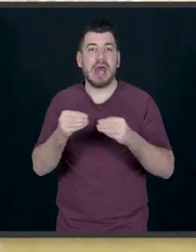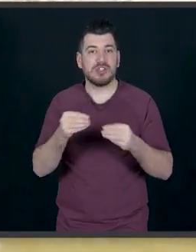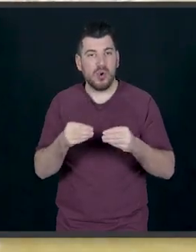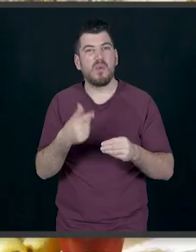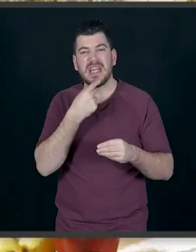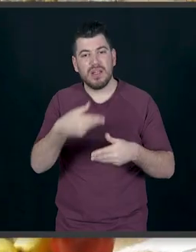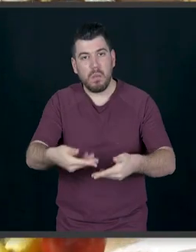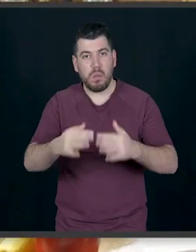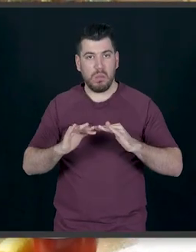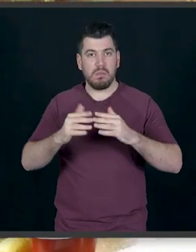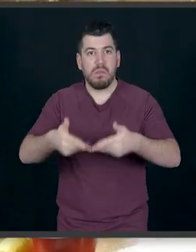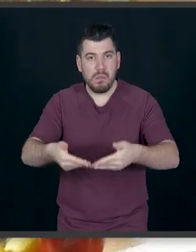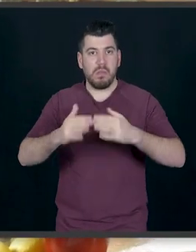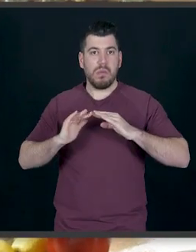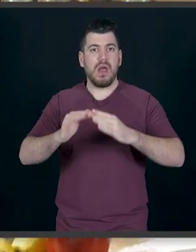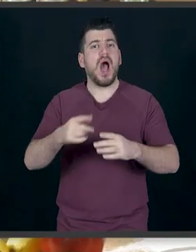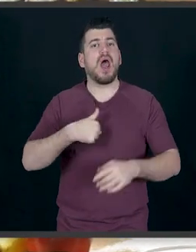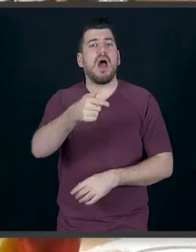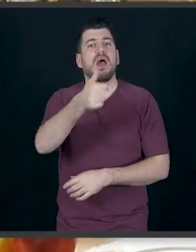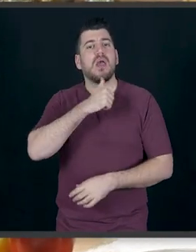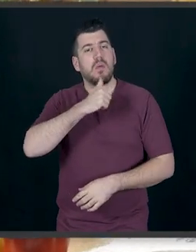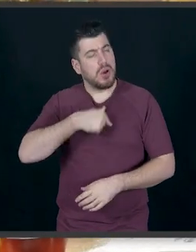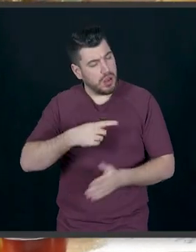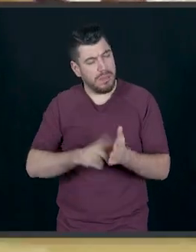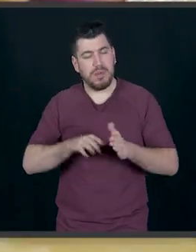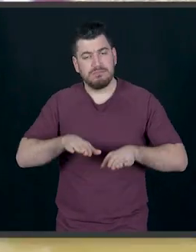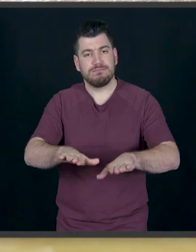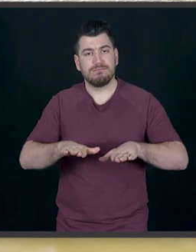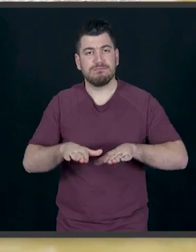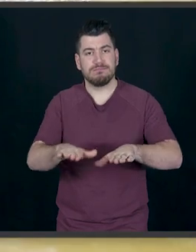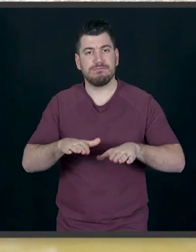αλλά δεν μας πειράζει, είμαστε υπομονητικοί και συνεχίζουμε να το ανοίγουμε.